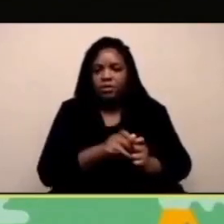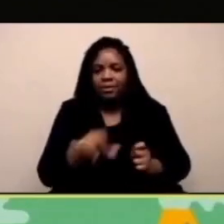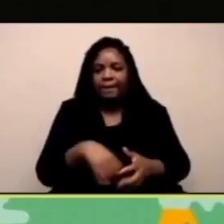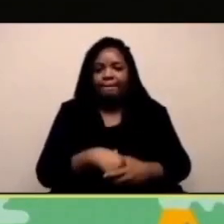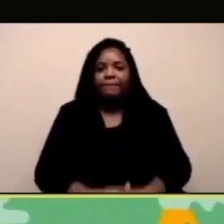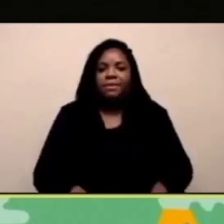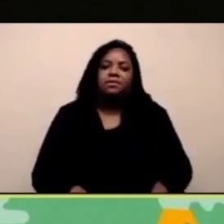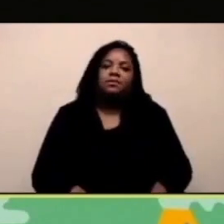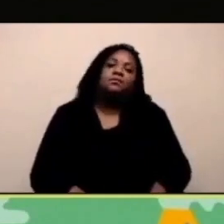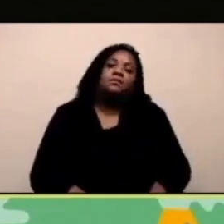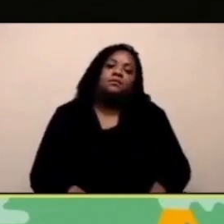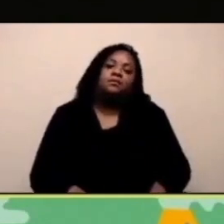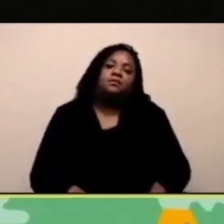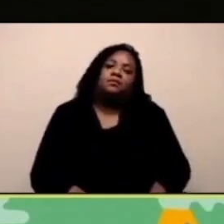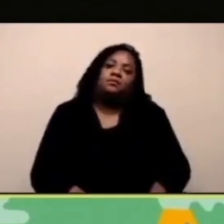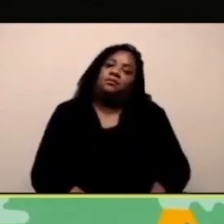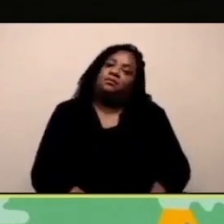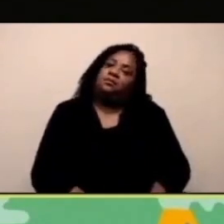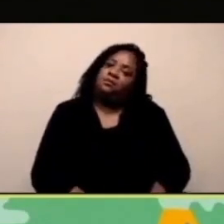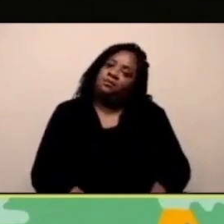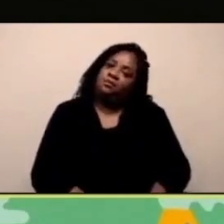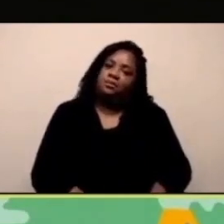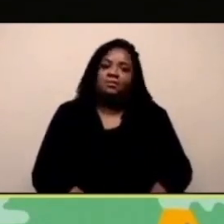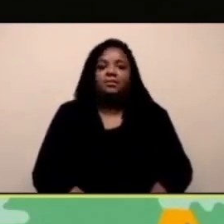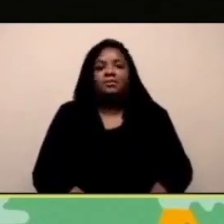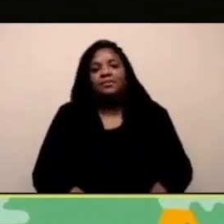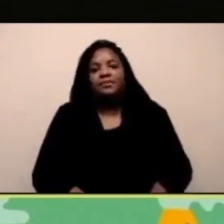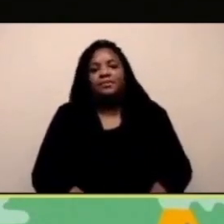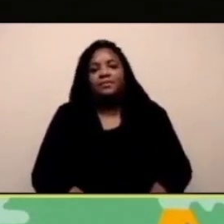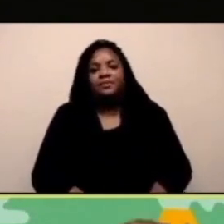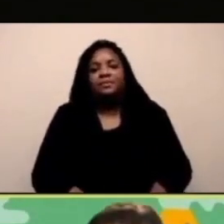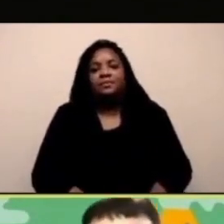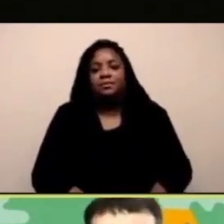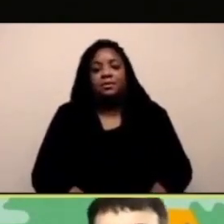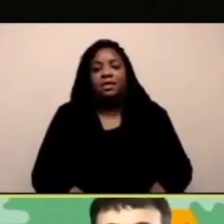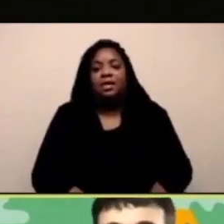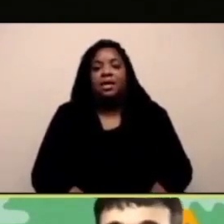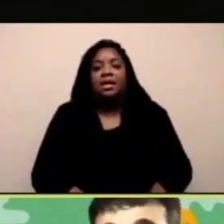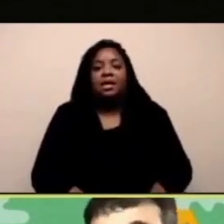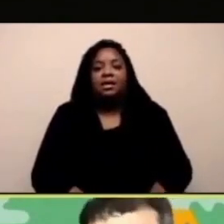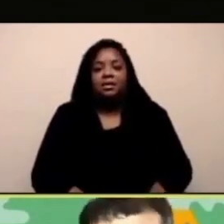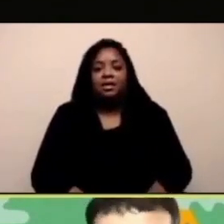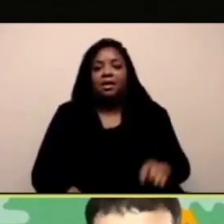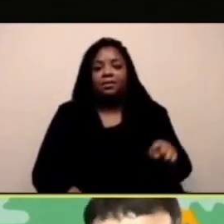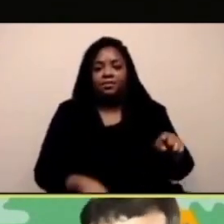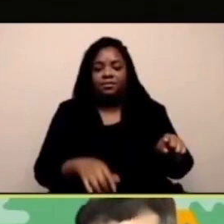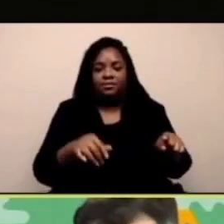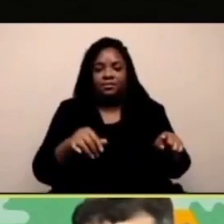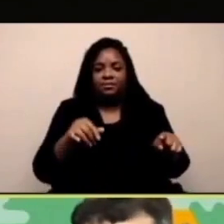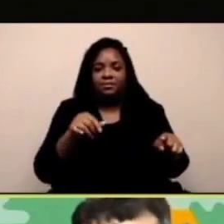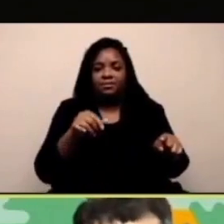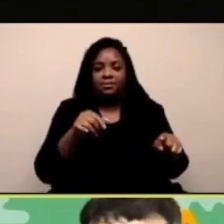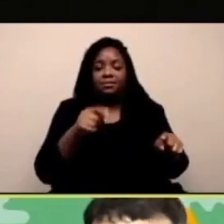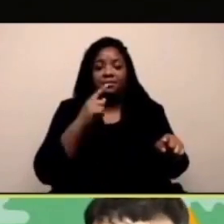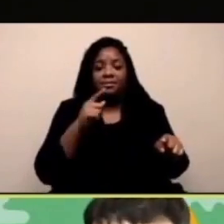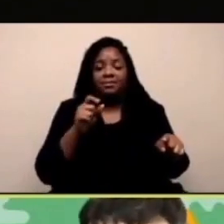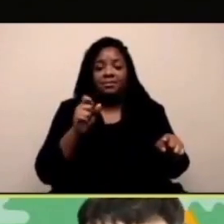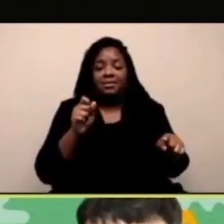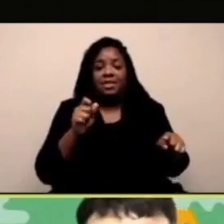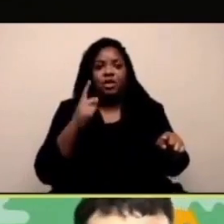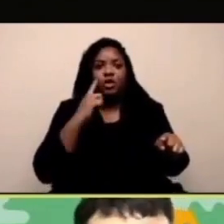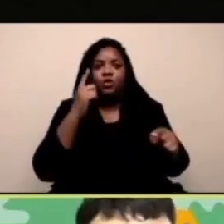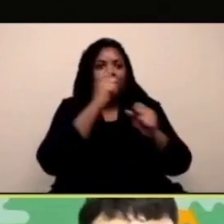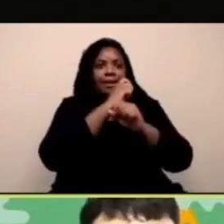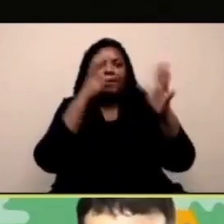testa e cerco di raggiungere le fragole con l'uccello, come vedete, sta chiappando e posso